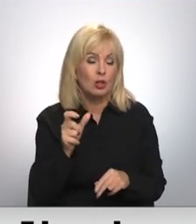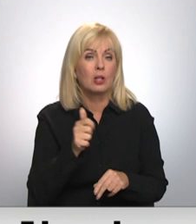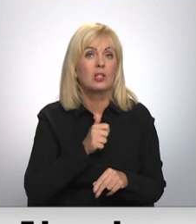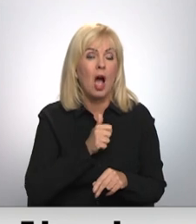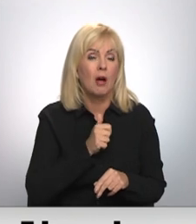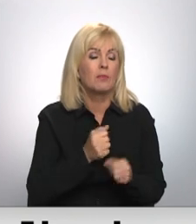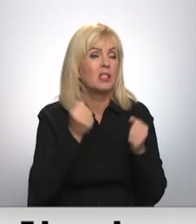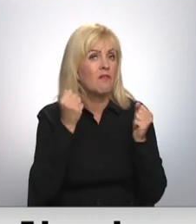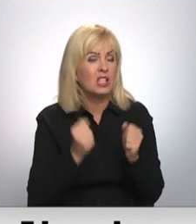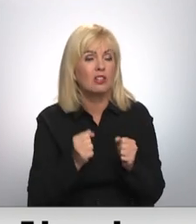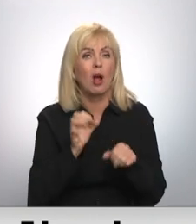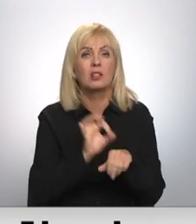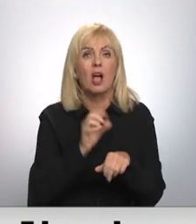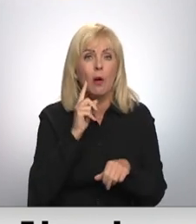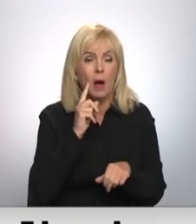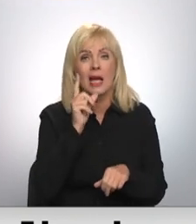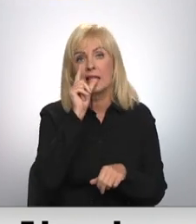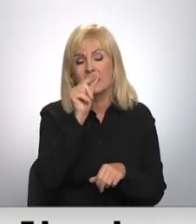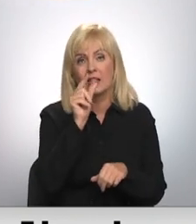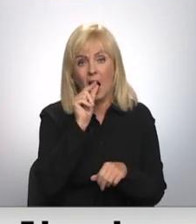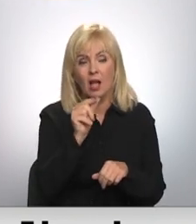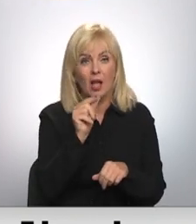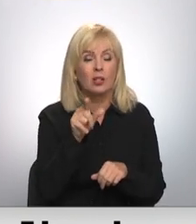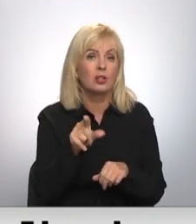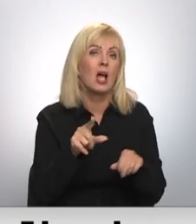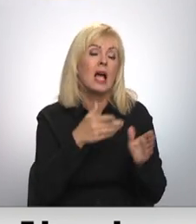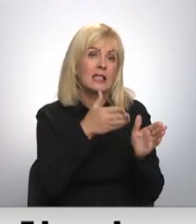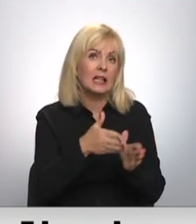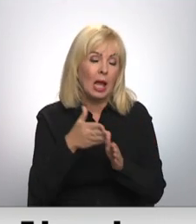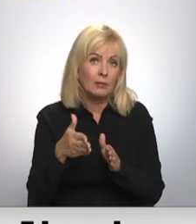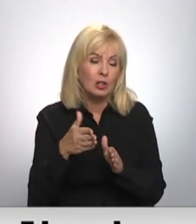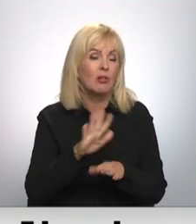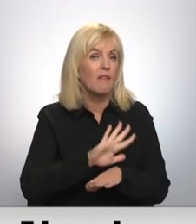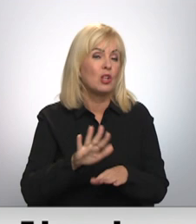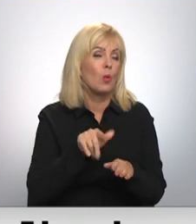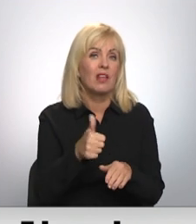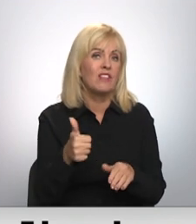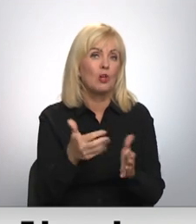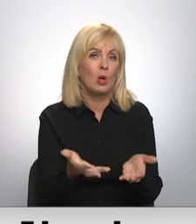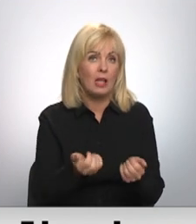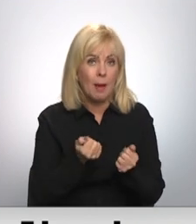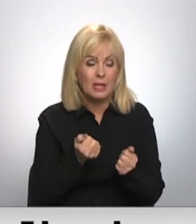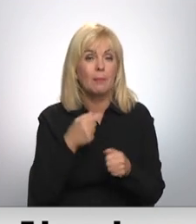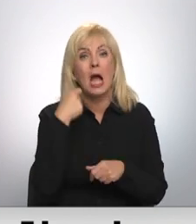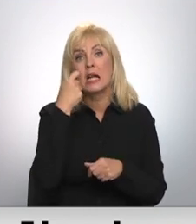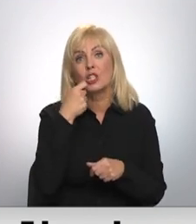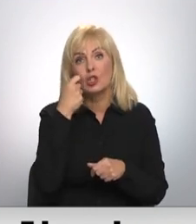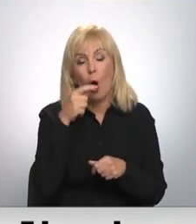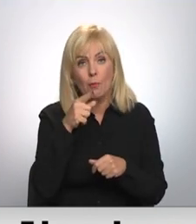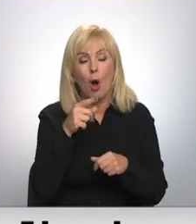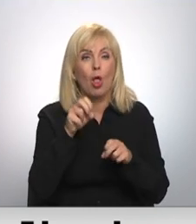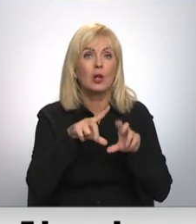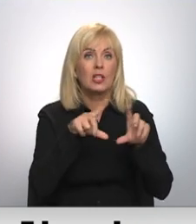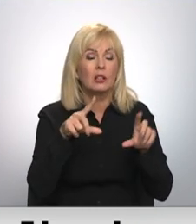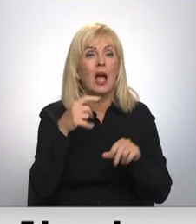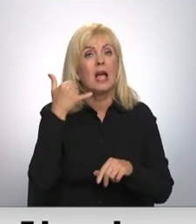lielas zobasāpes. Rīgas Paula Strādeņu kliniskās universitātes slimnīcā viņu nepieņēma. Savukārt Stomatoloģijas institūtā pa